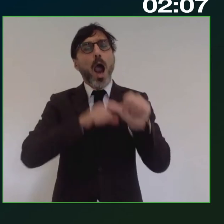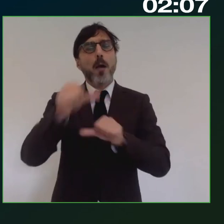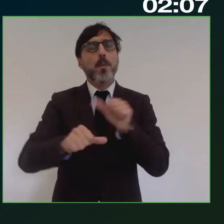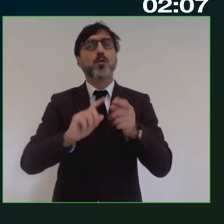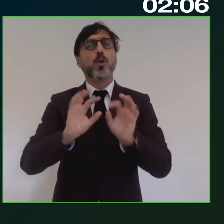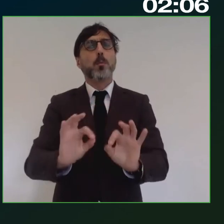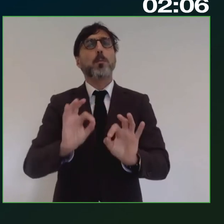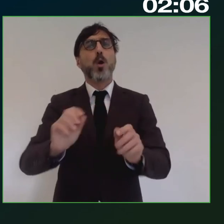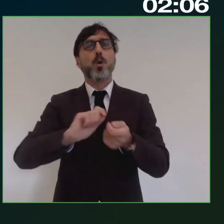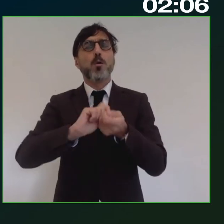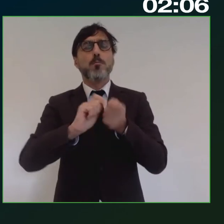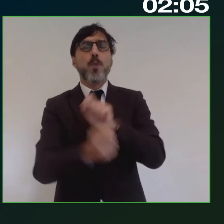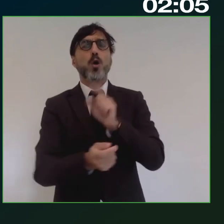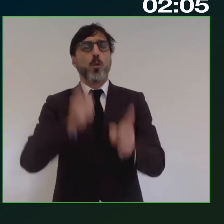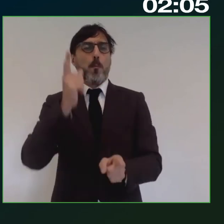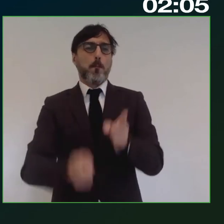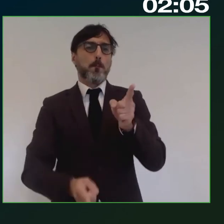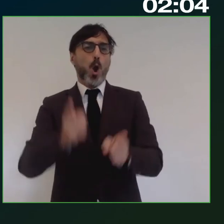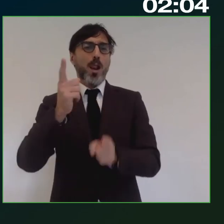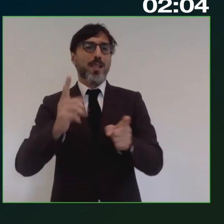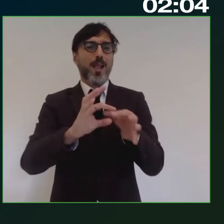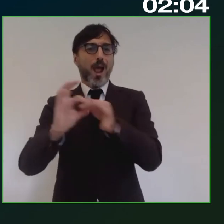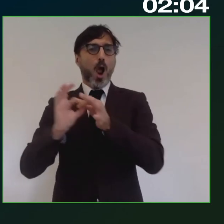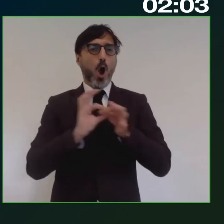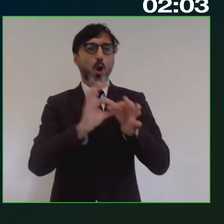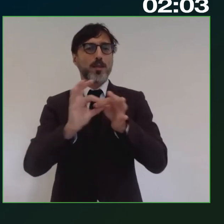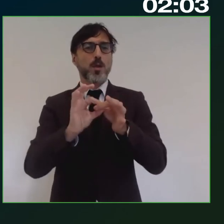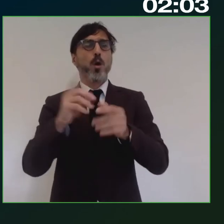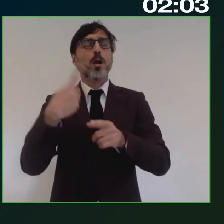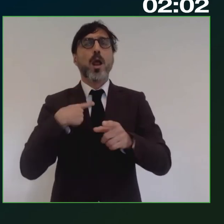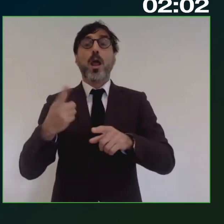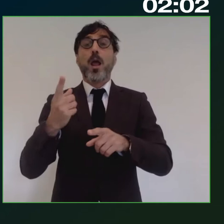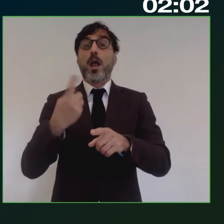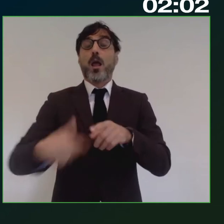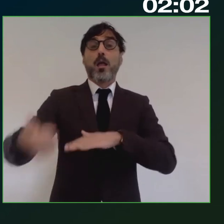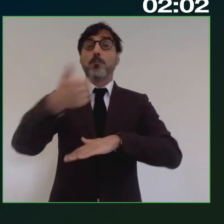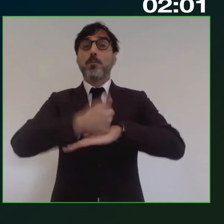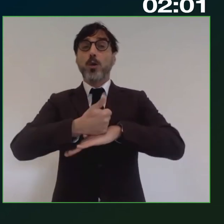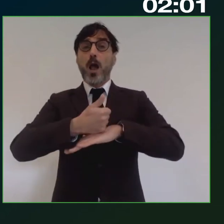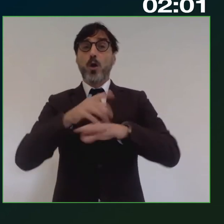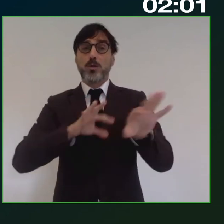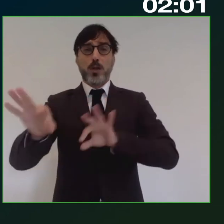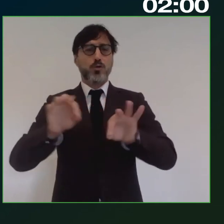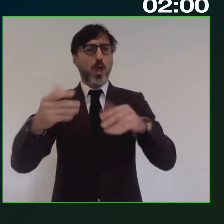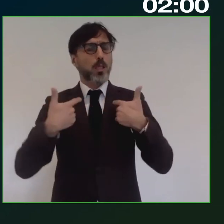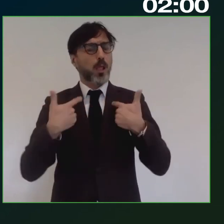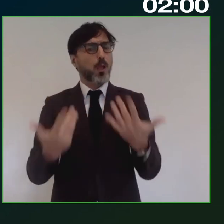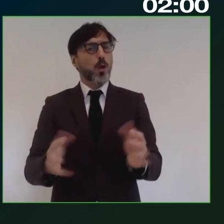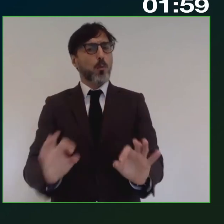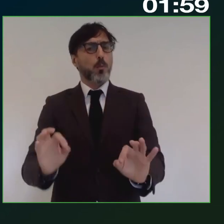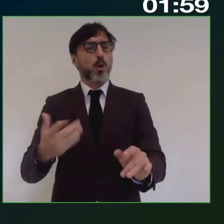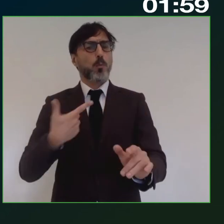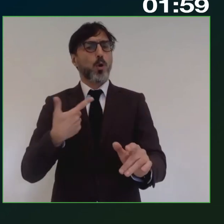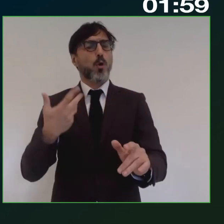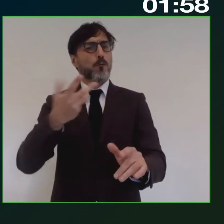politica di coesione, diventando anche protagonista delle scelte. Io sono questo piano, sono